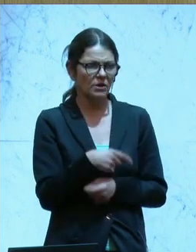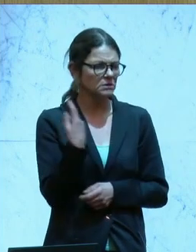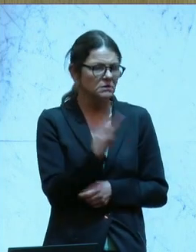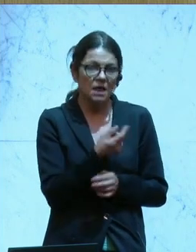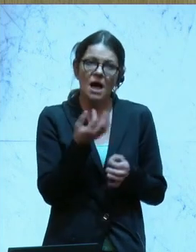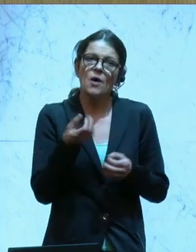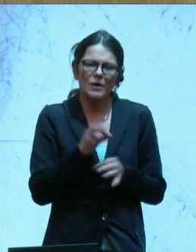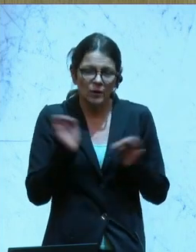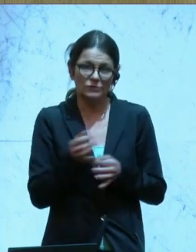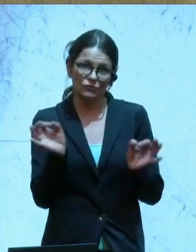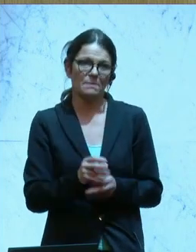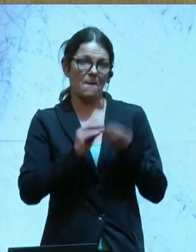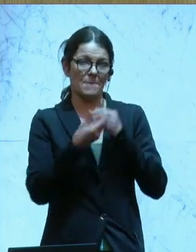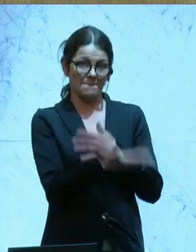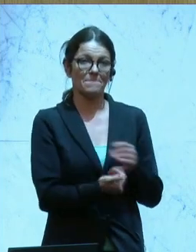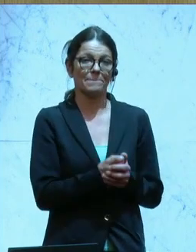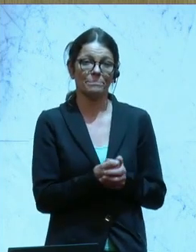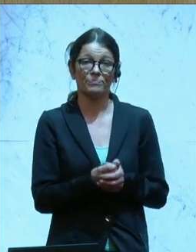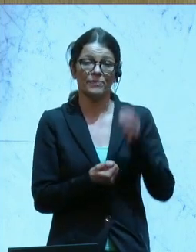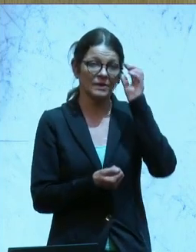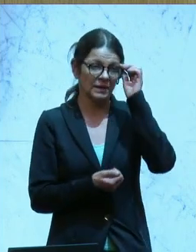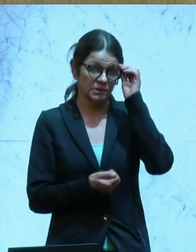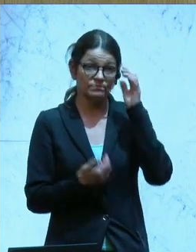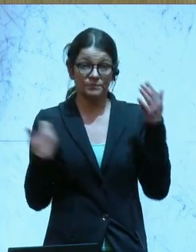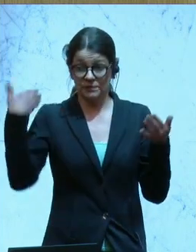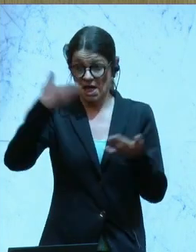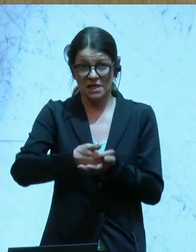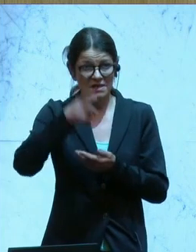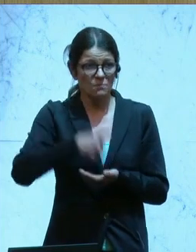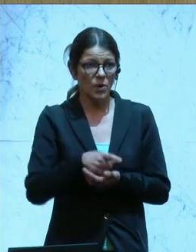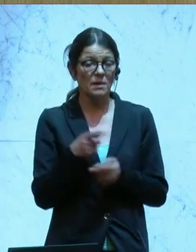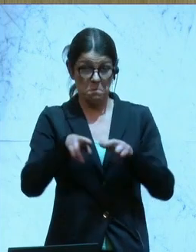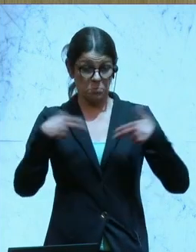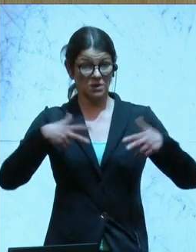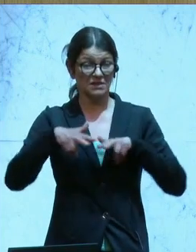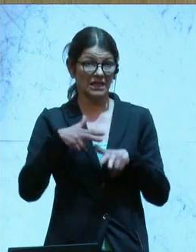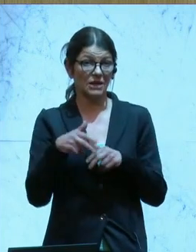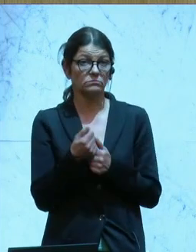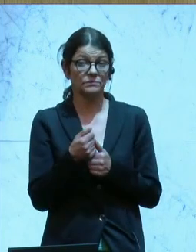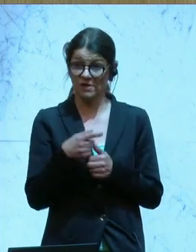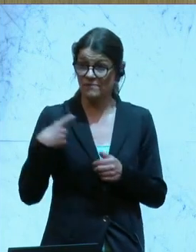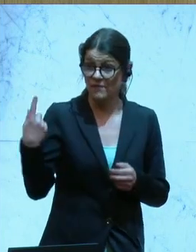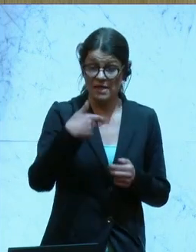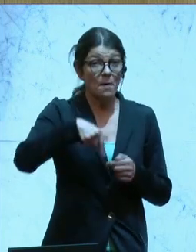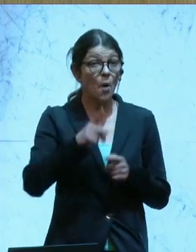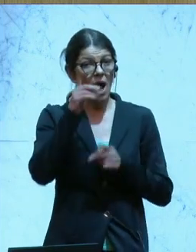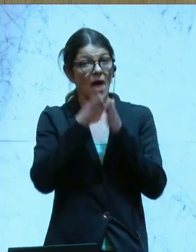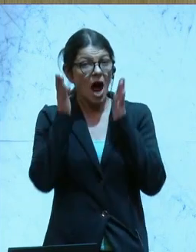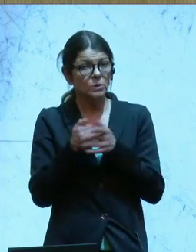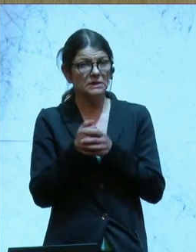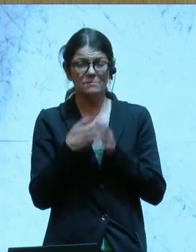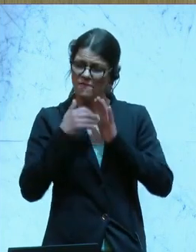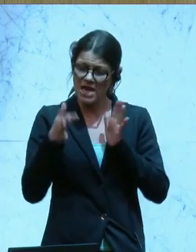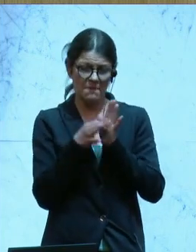ein besonders problematisches. In den letzten Monaten hat diese Bundesregierung, wie hier auch im Hohen Haus, viele